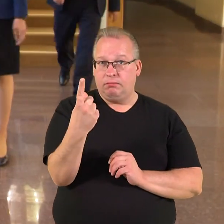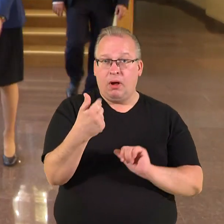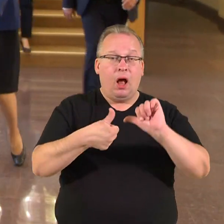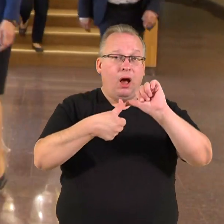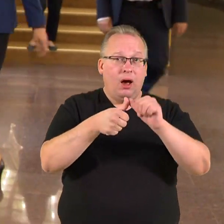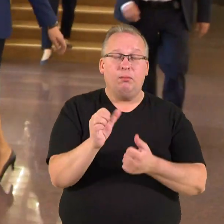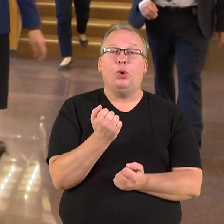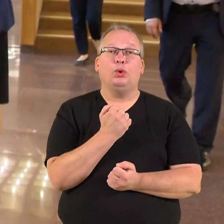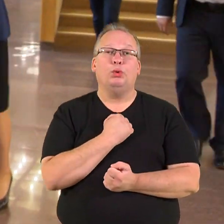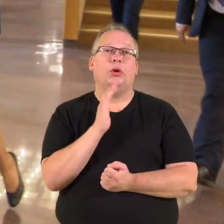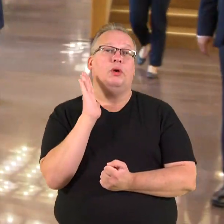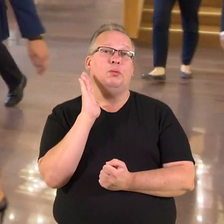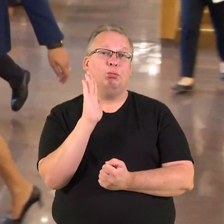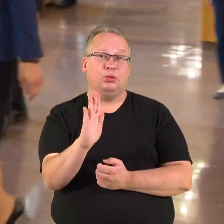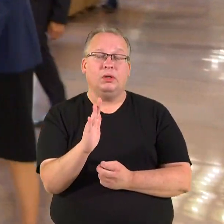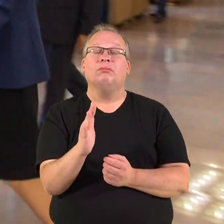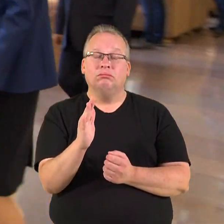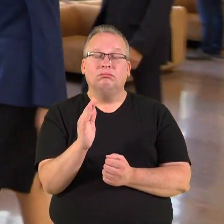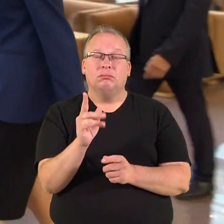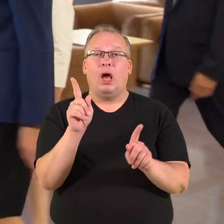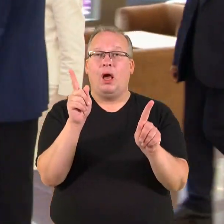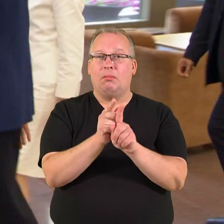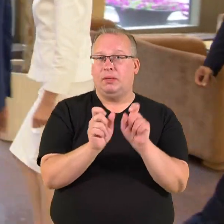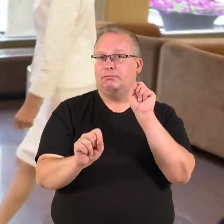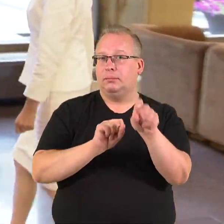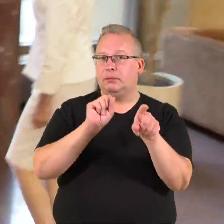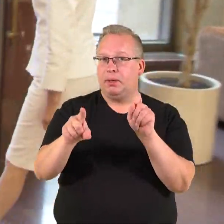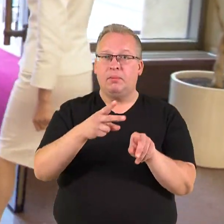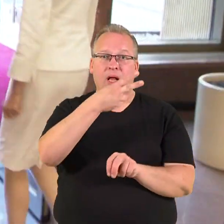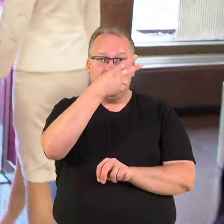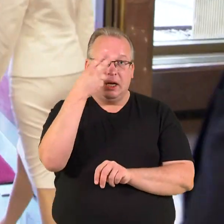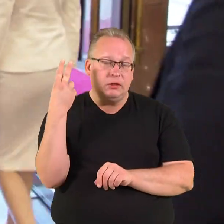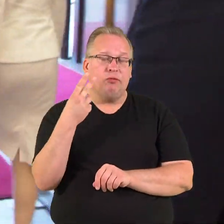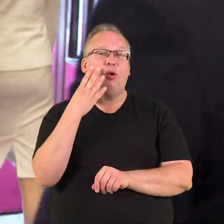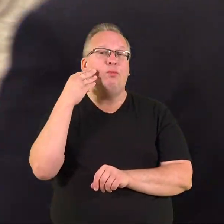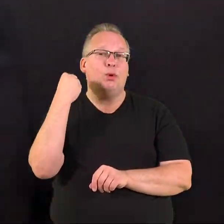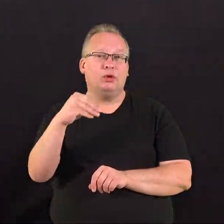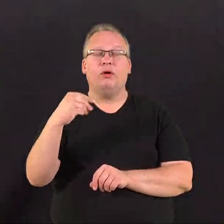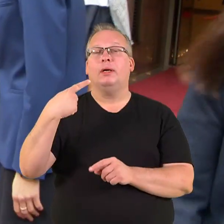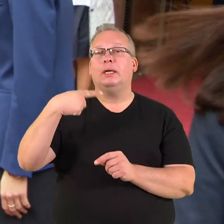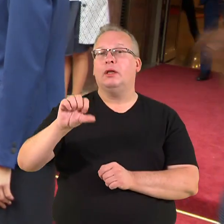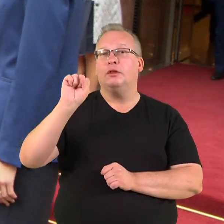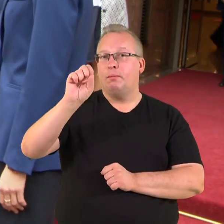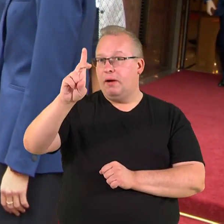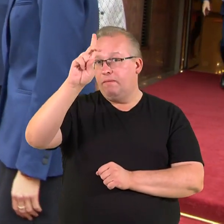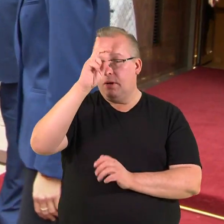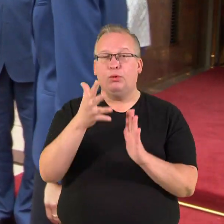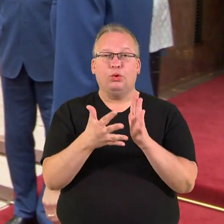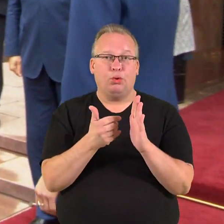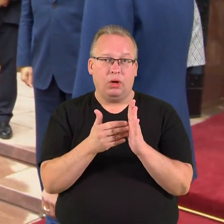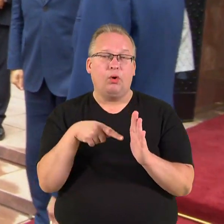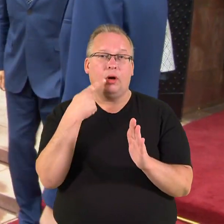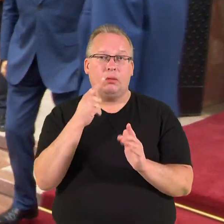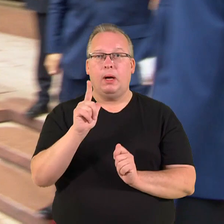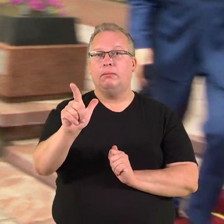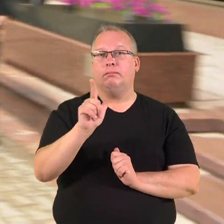amžyje turi vyrauti kumščio teisį, Lietuva ir Moldova ir kitos demokratinės regiono šalys toliau pasisako už